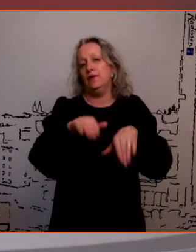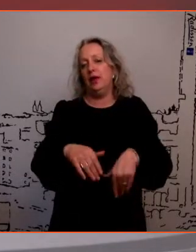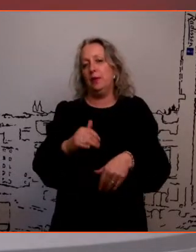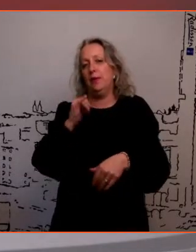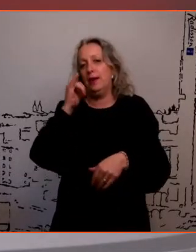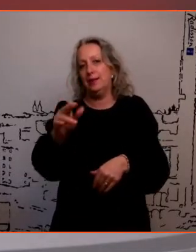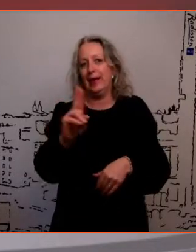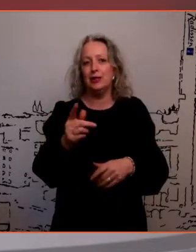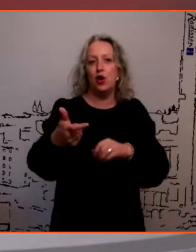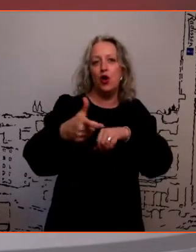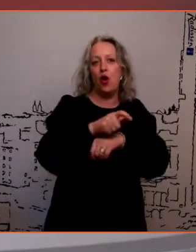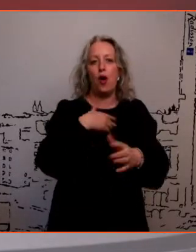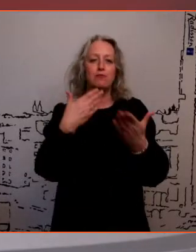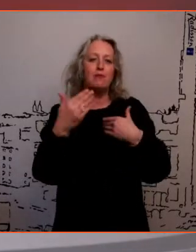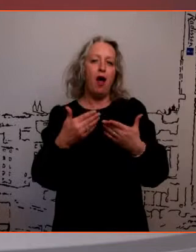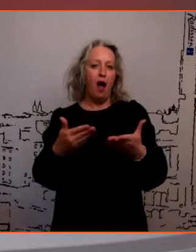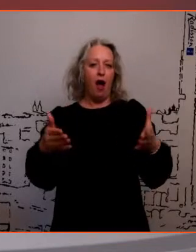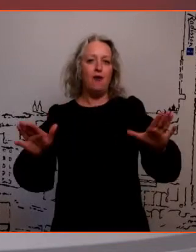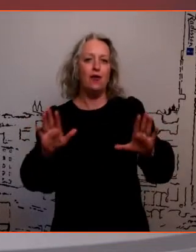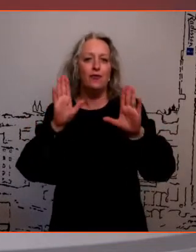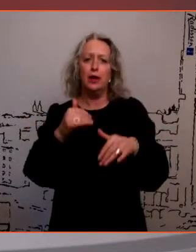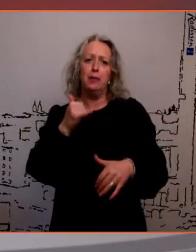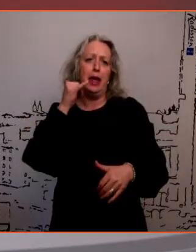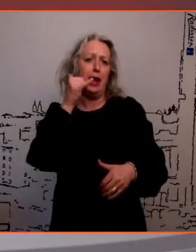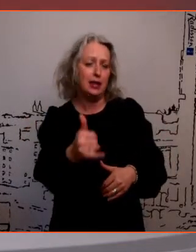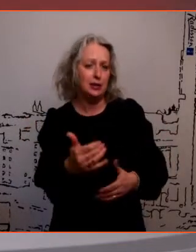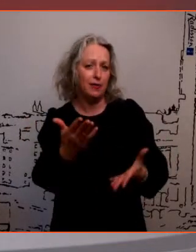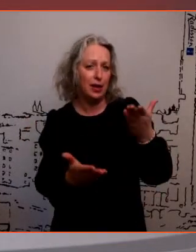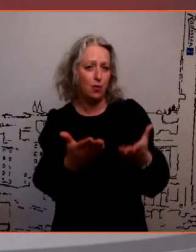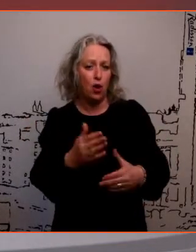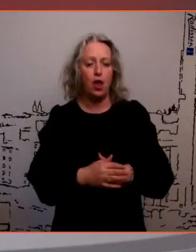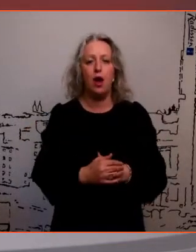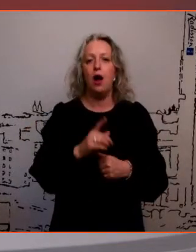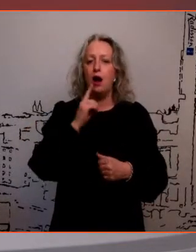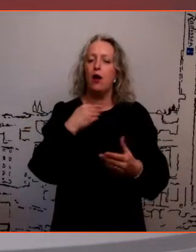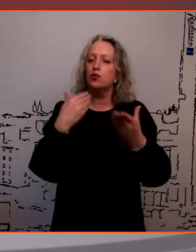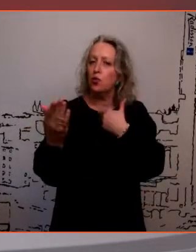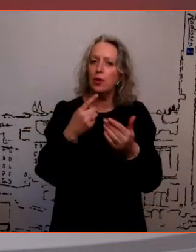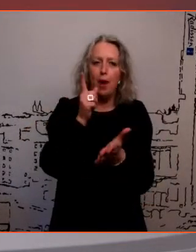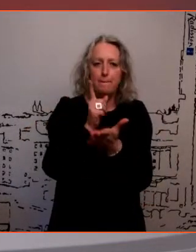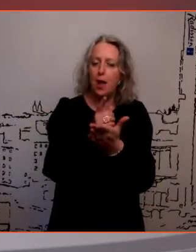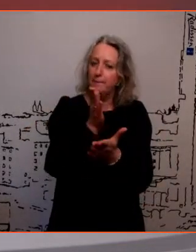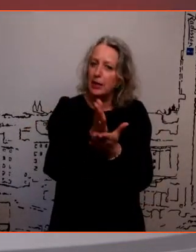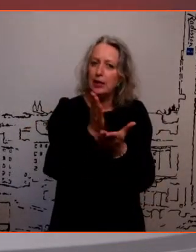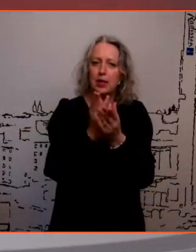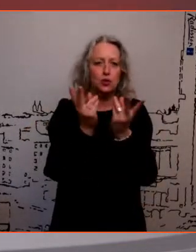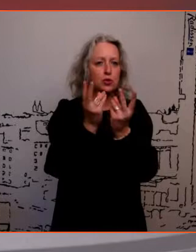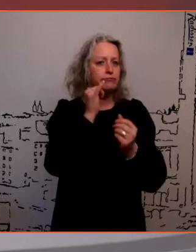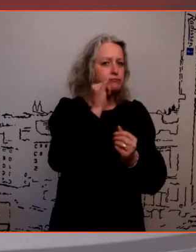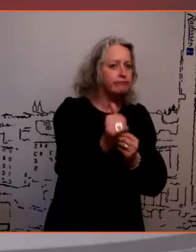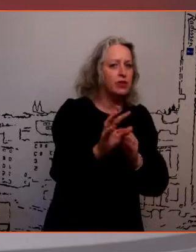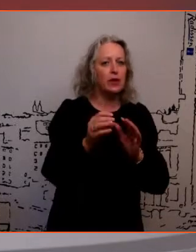selline introverts, ta võib-olla uual inimesele ei listada väga ei taha. Aga et suhelda tuleb kohe kindlasti, sest need